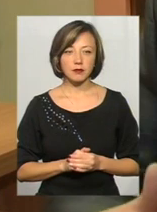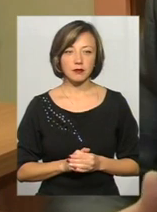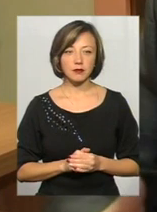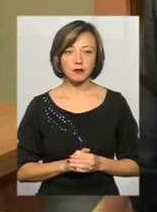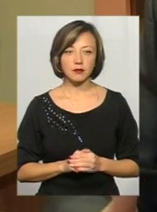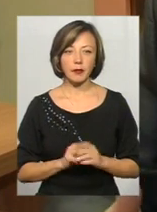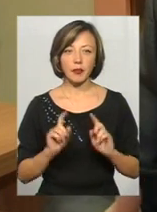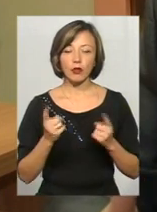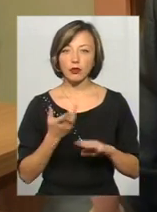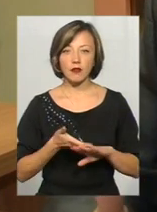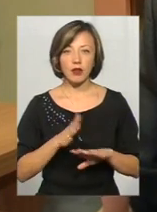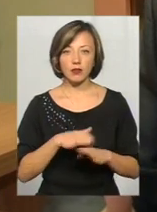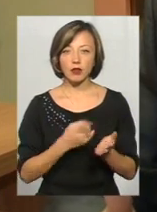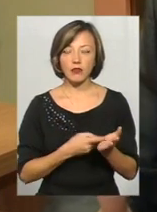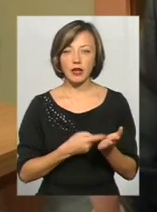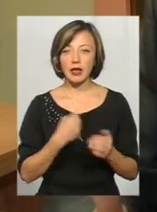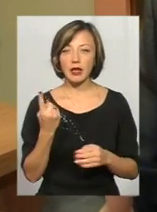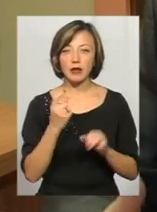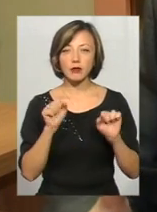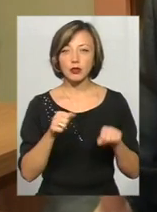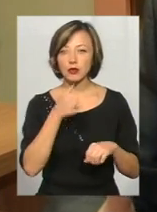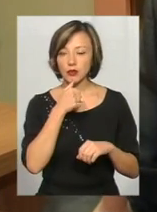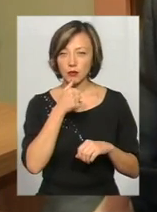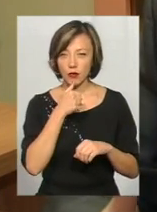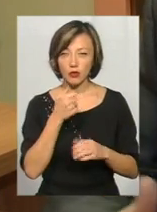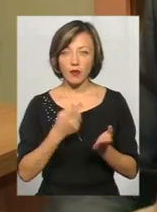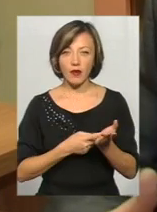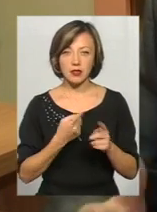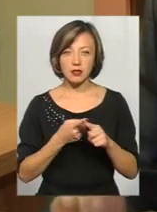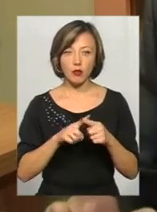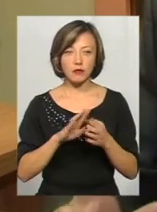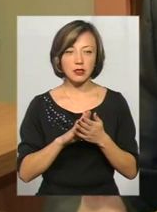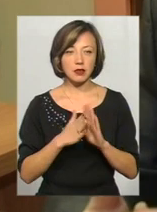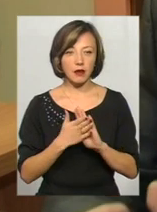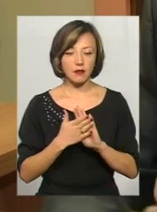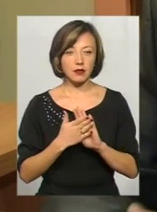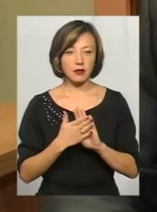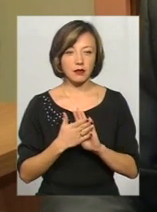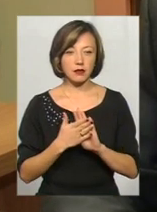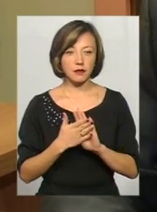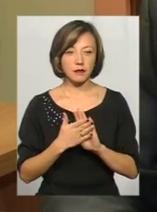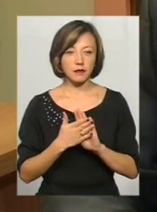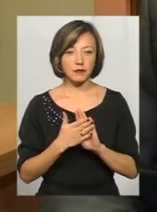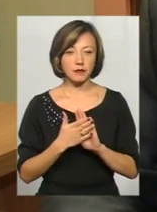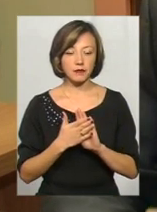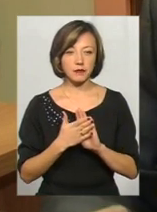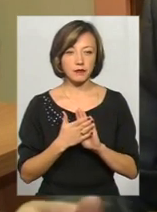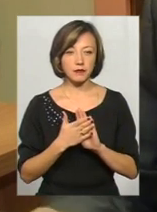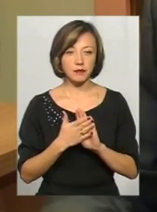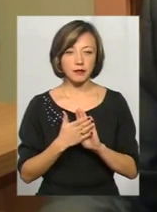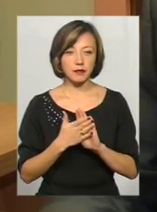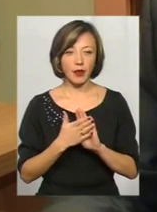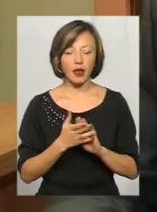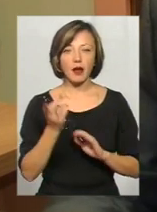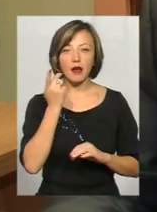Дуже важко довести. Єдине, можна спробувати як варіант доведення цих обставин. Можна, як правило,